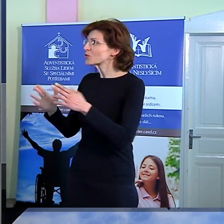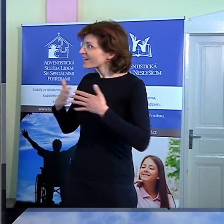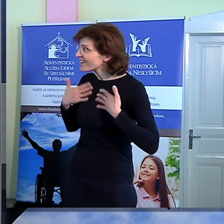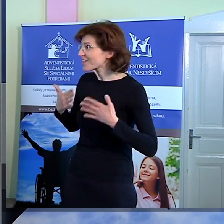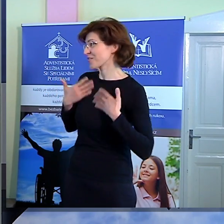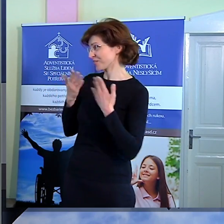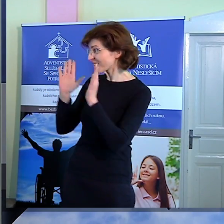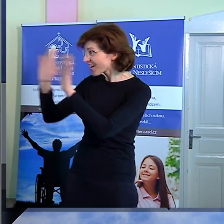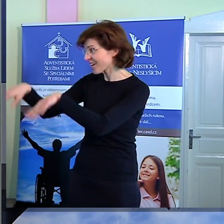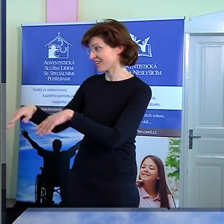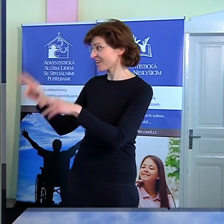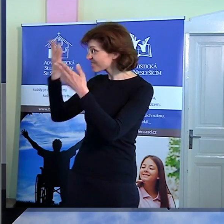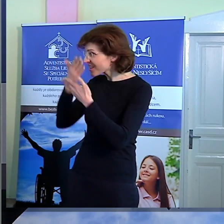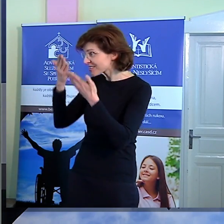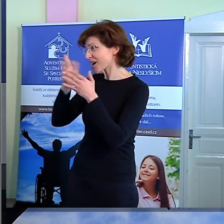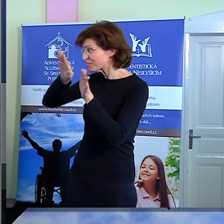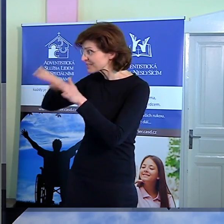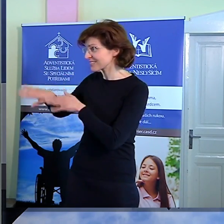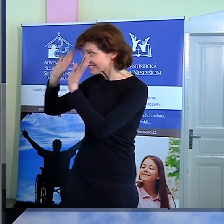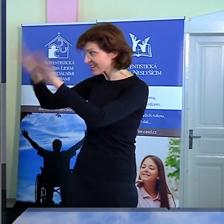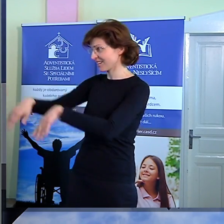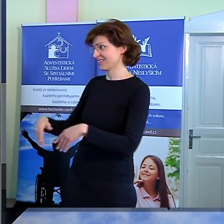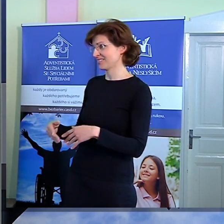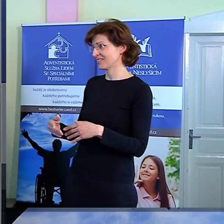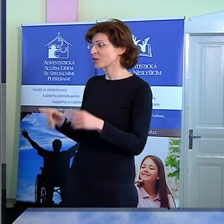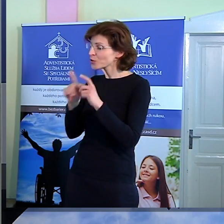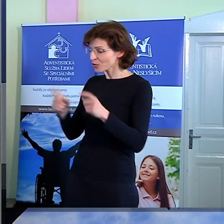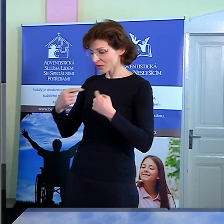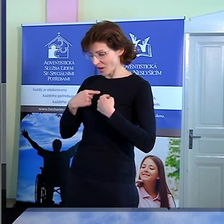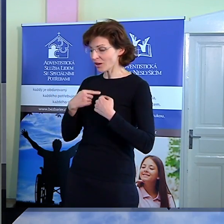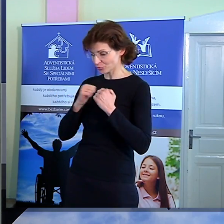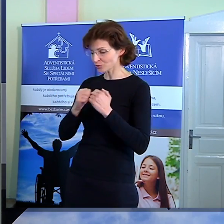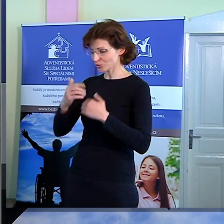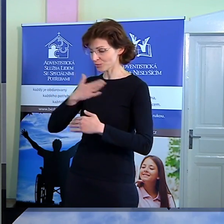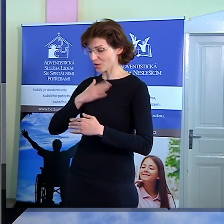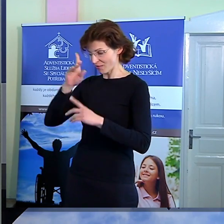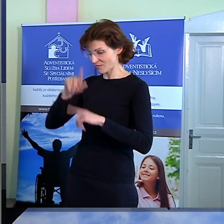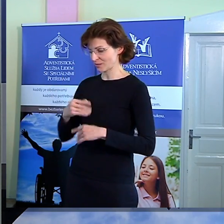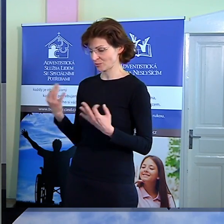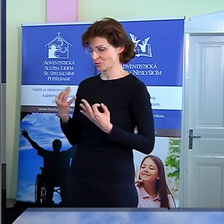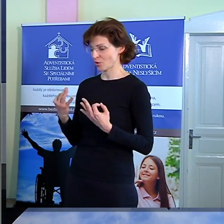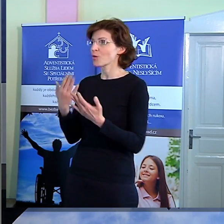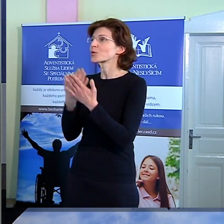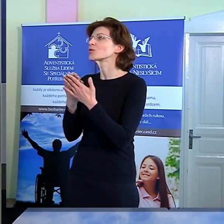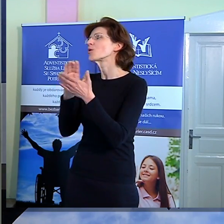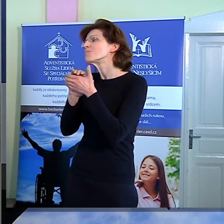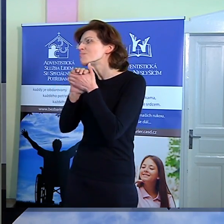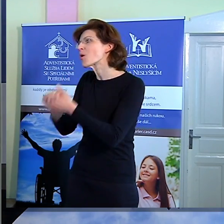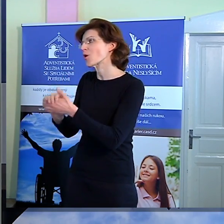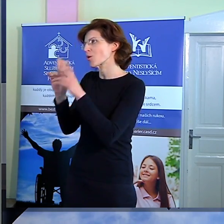klidně může napsat i netrapte se, protože on ví, o čem mluví. Proto může napsat o pokoji,